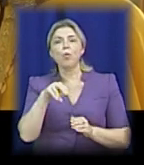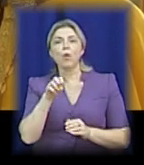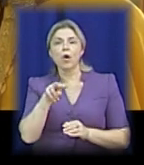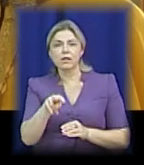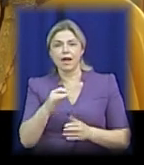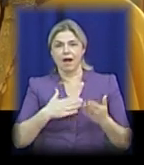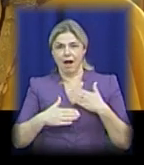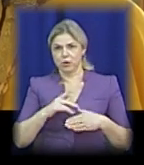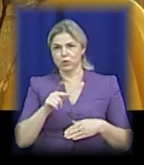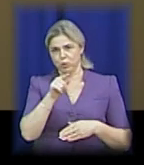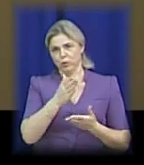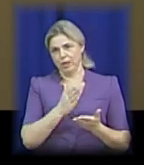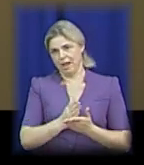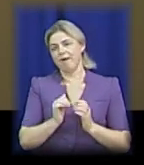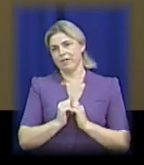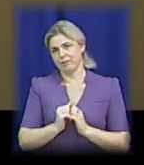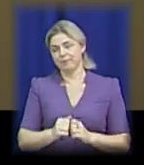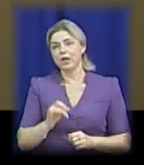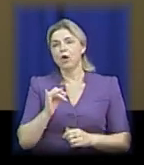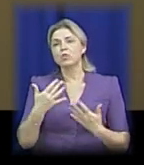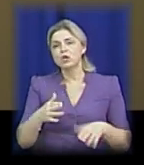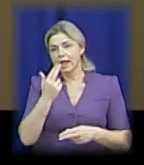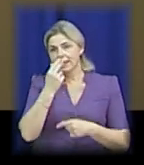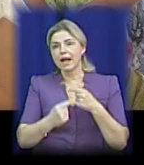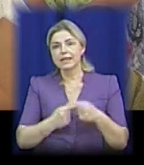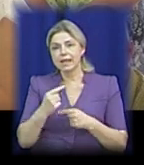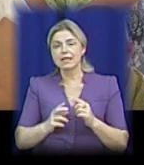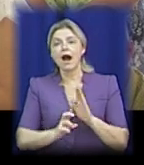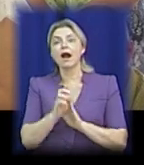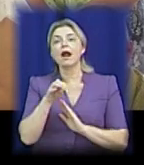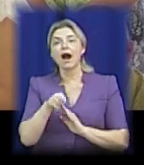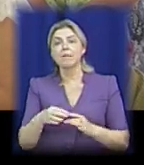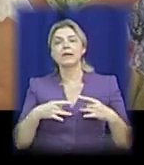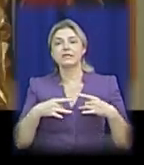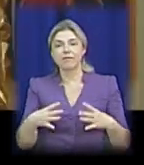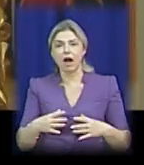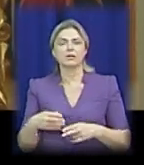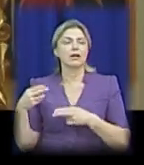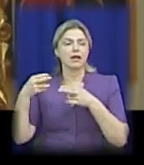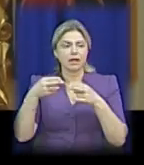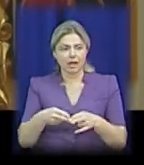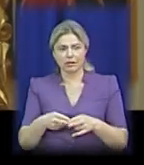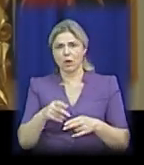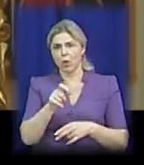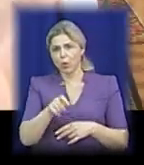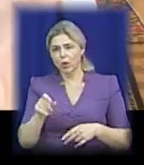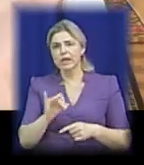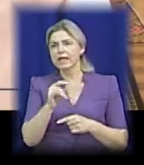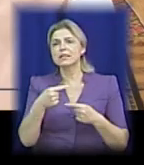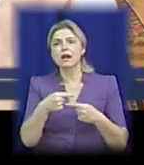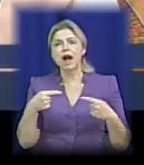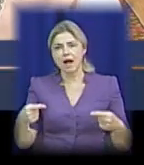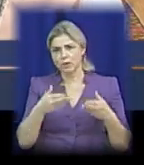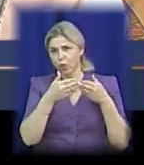тут є духовність. Уже виникла традиція на храмове свято в Матіясове їдуть паломники з багатьох куточків області. Я